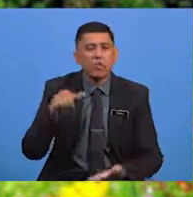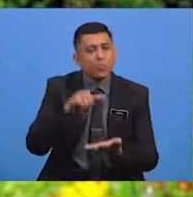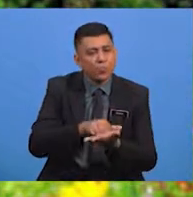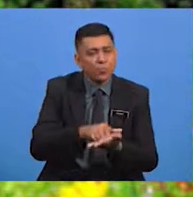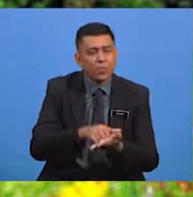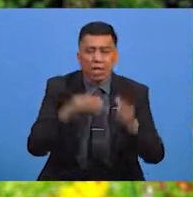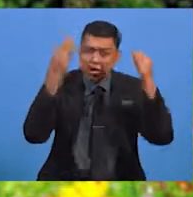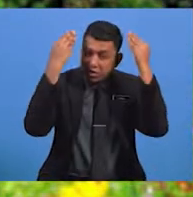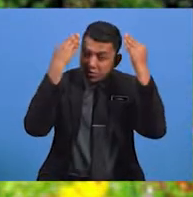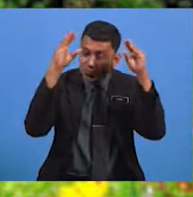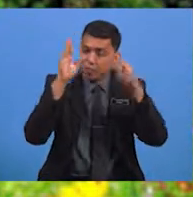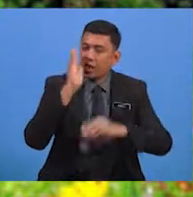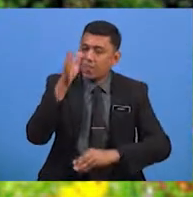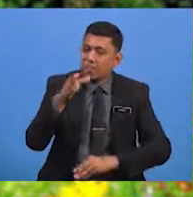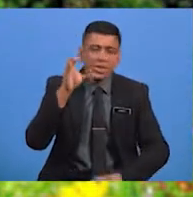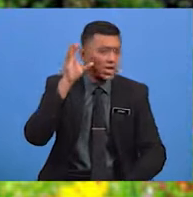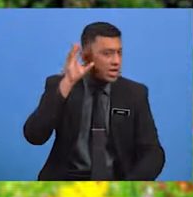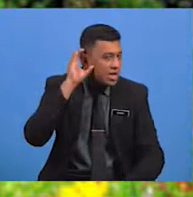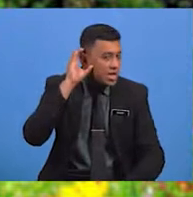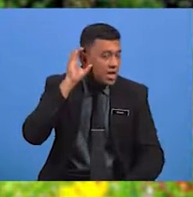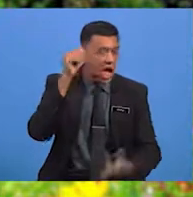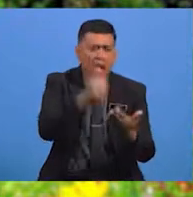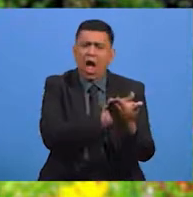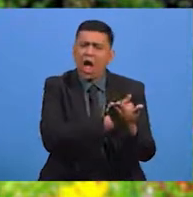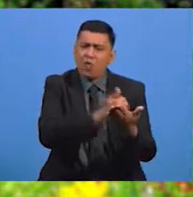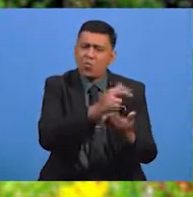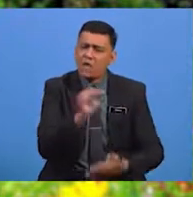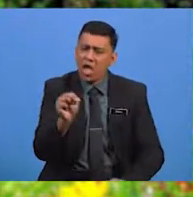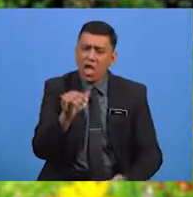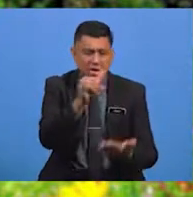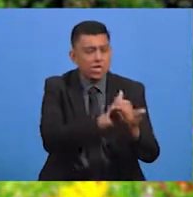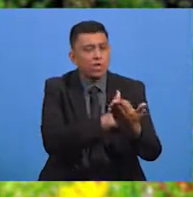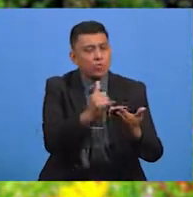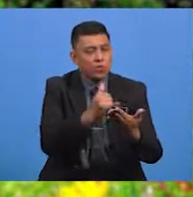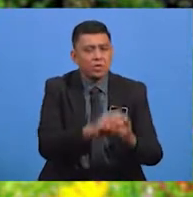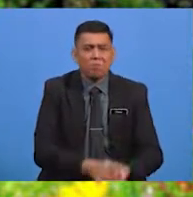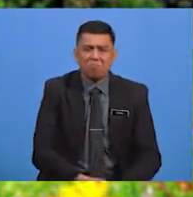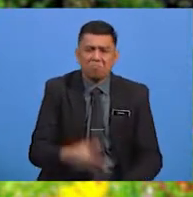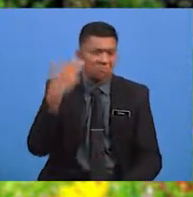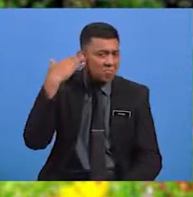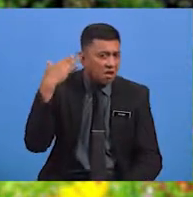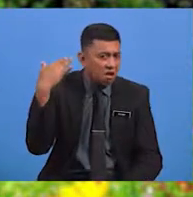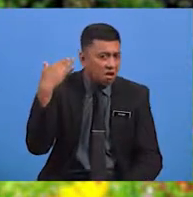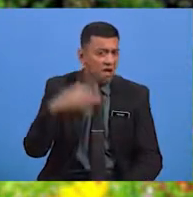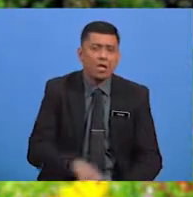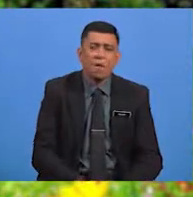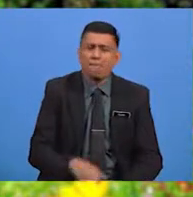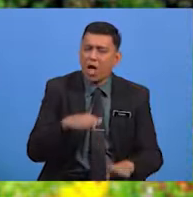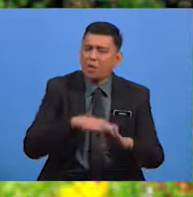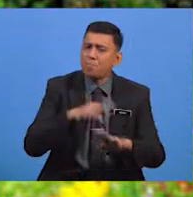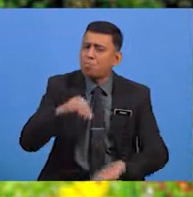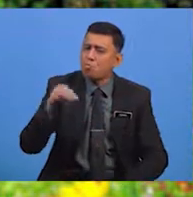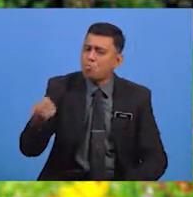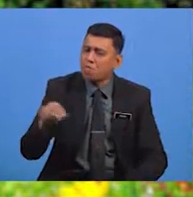cikgu akan memperdengarkan alunan syair sebagai halwa telinga kepada murid semua.